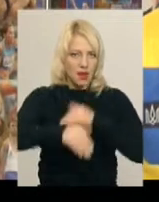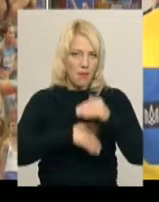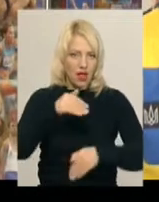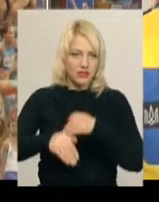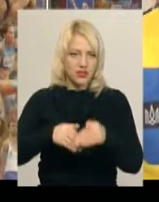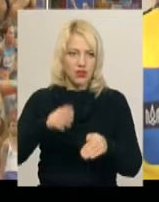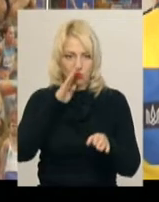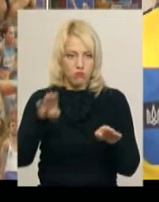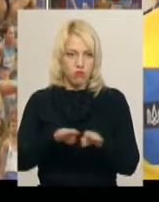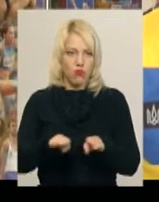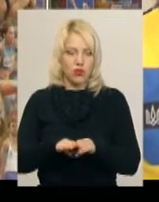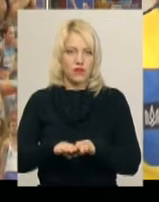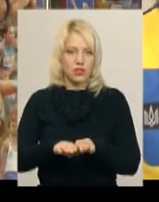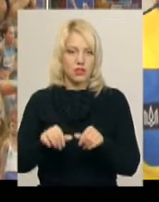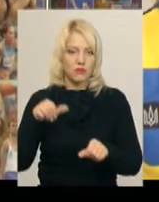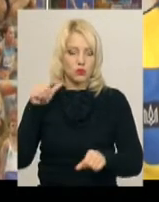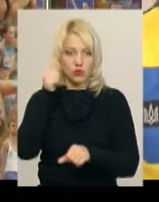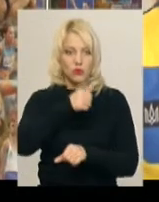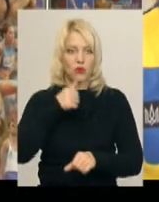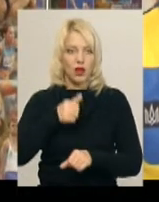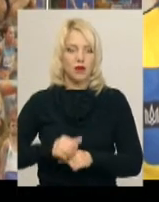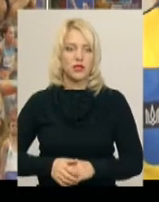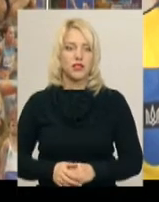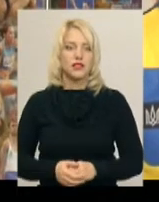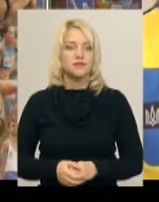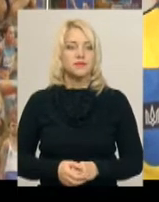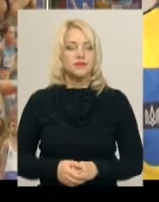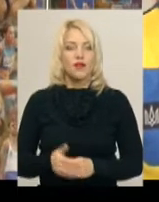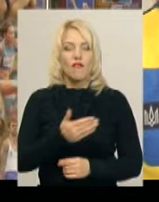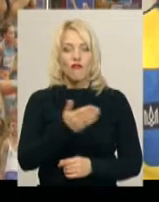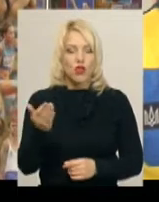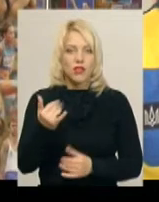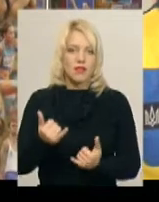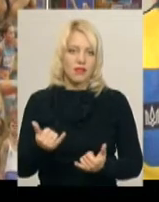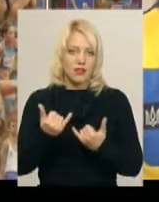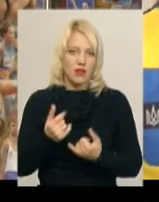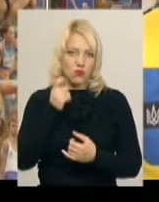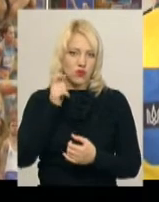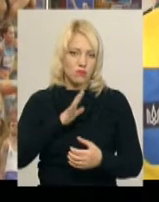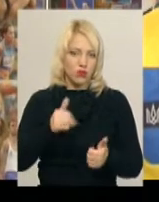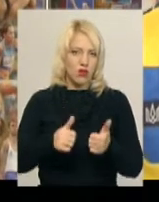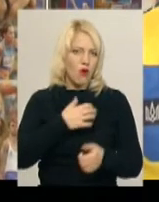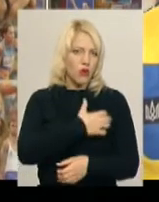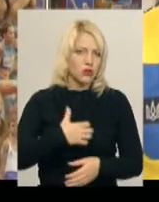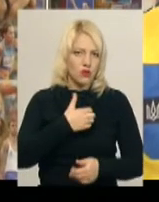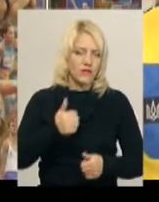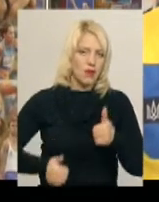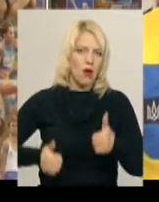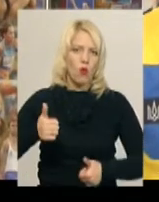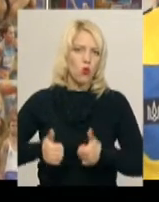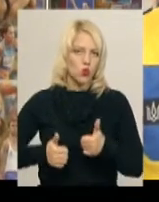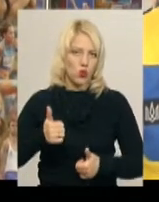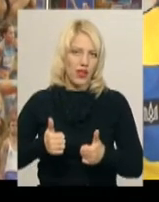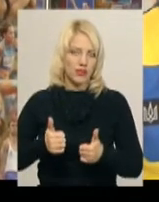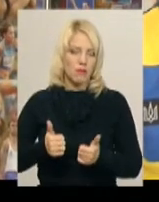порівняно з минулими роками навіть, вони для України були основними конкурентами. Але